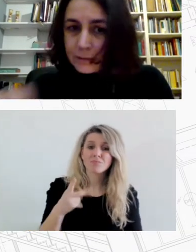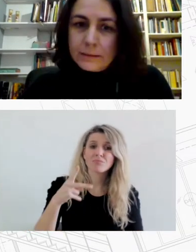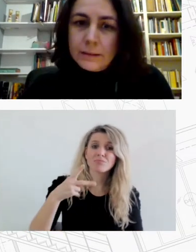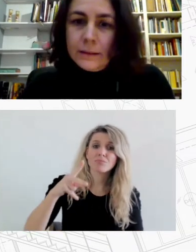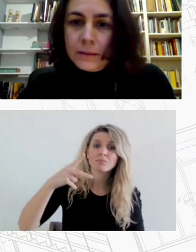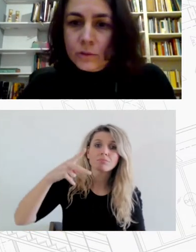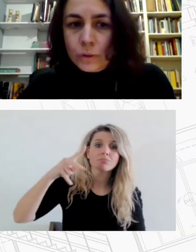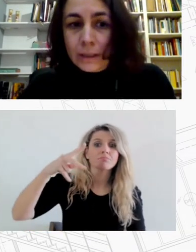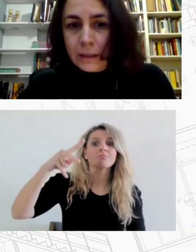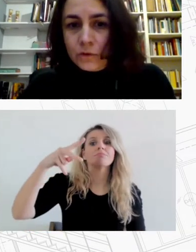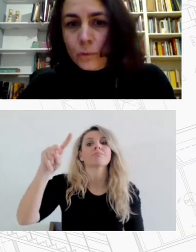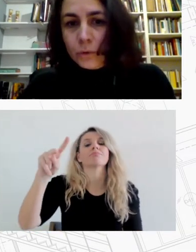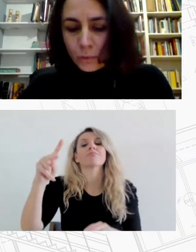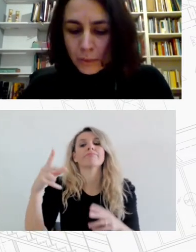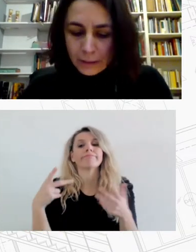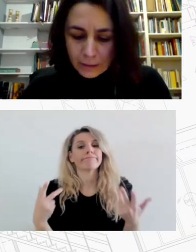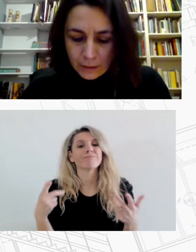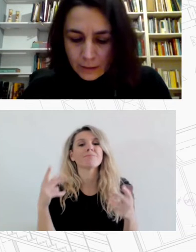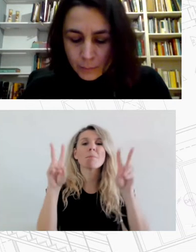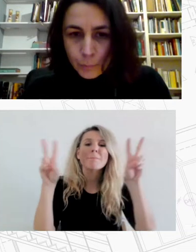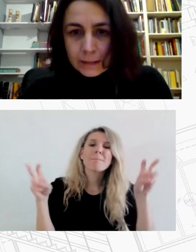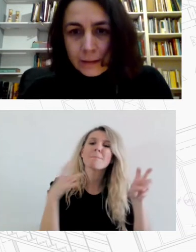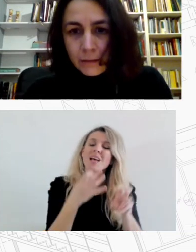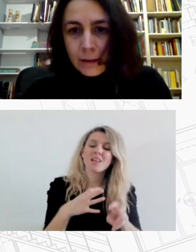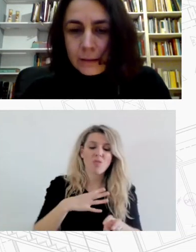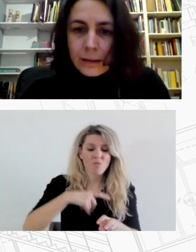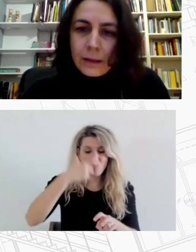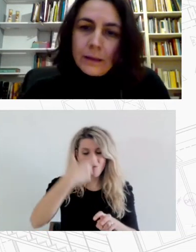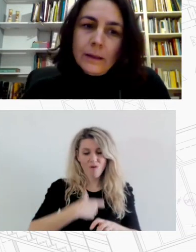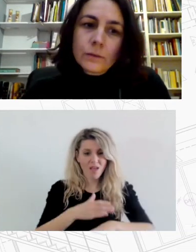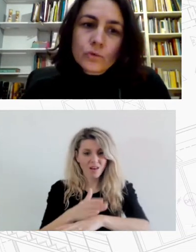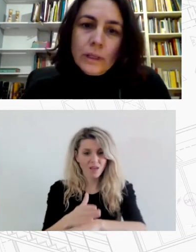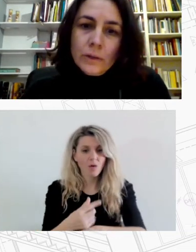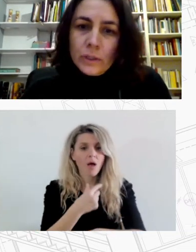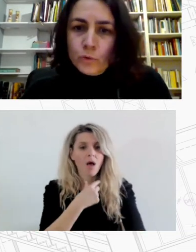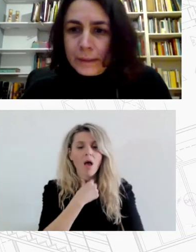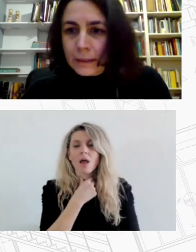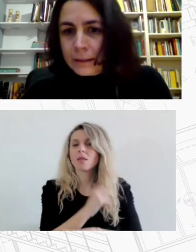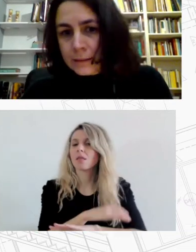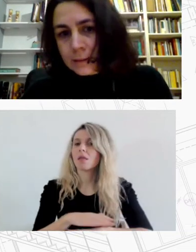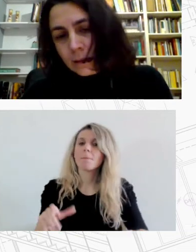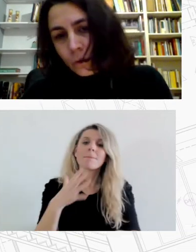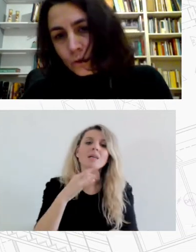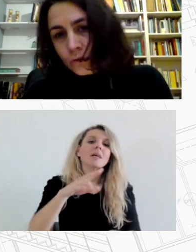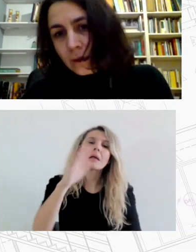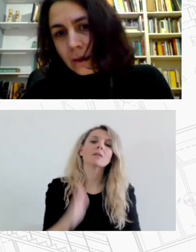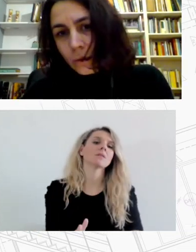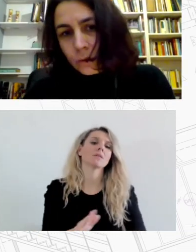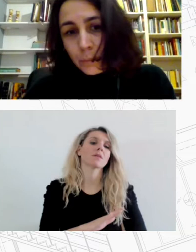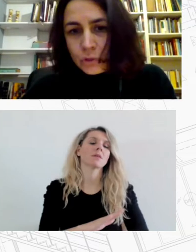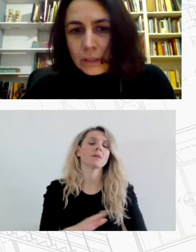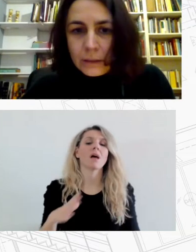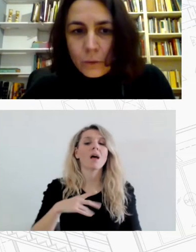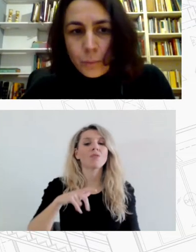αυτό για μία στεγαστική κρίση στον ενοικιαζόμενο τομέα που πλήττει ιδιαίτερα τους νέους και τους μετανάστες και όσους δεν